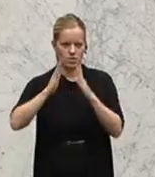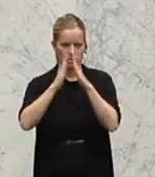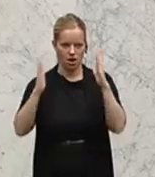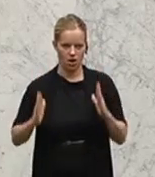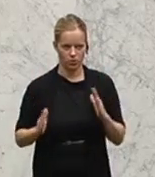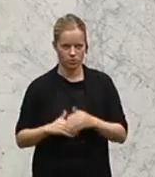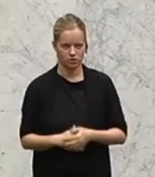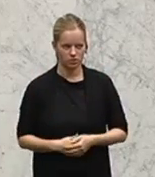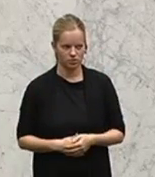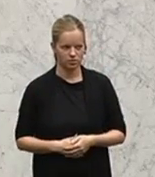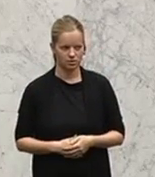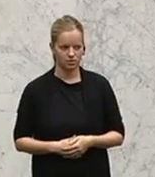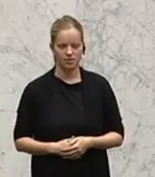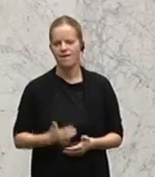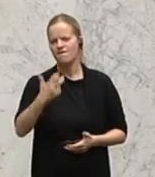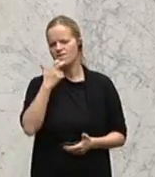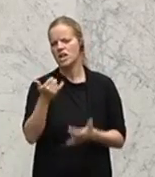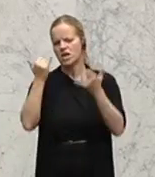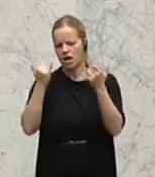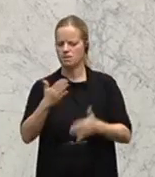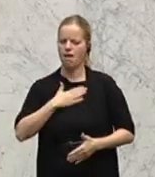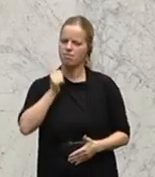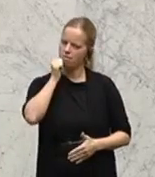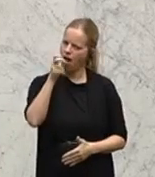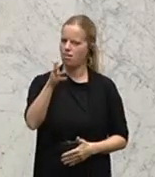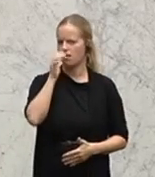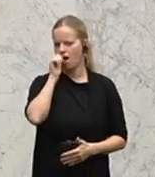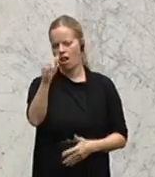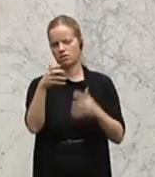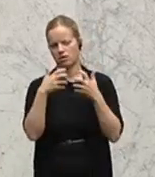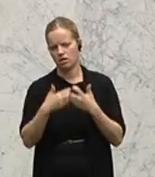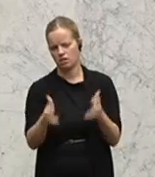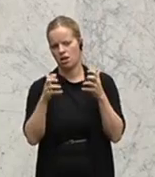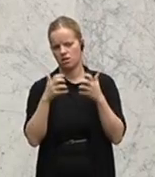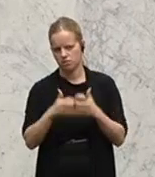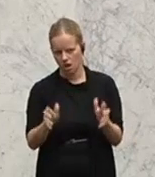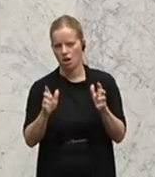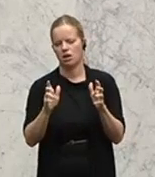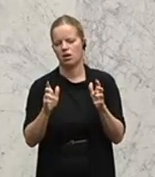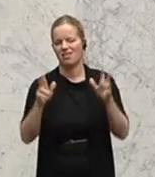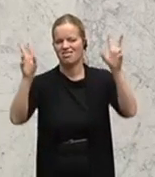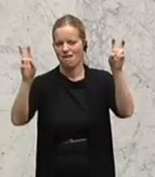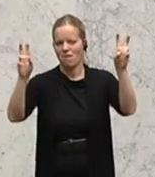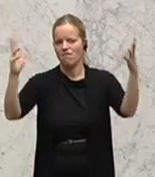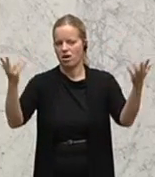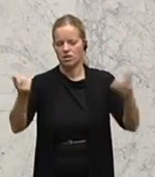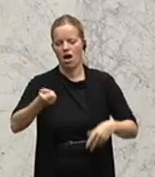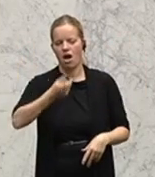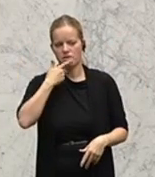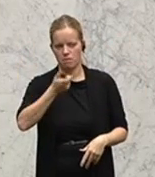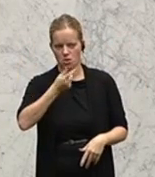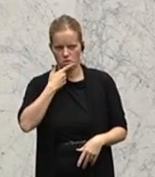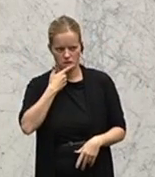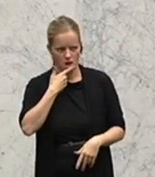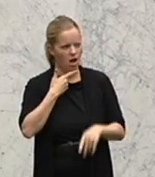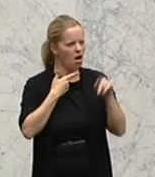Ich möchte mich einmal verbreitern über mein tägliches Leben, nämlich über die Antibiotika. Nachdem ich höre, was